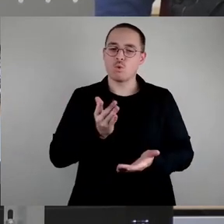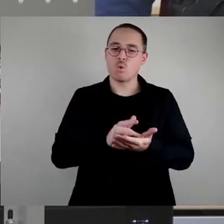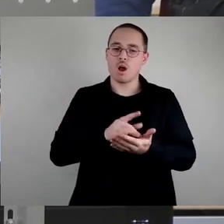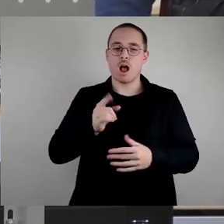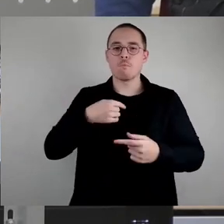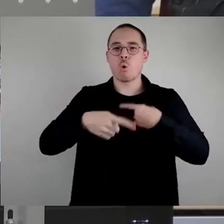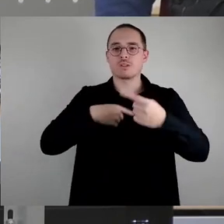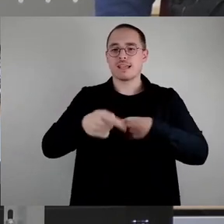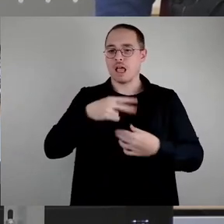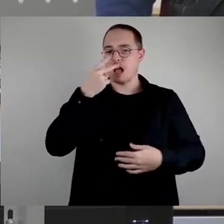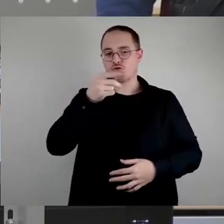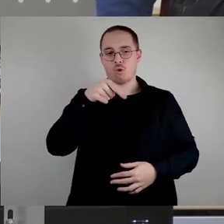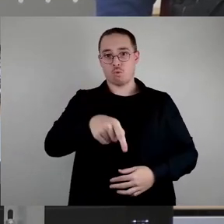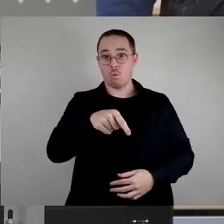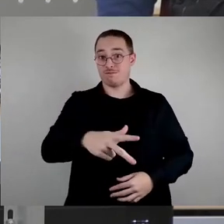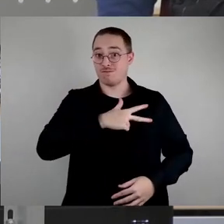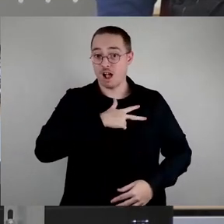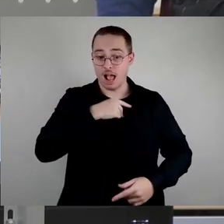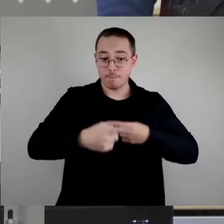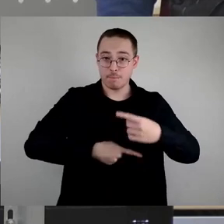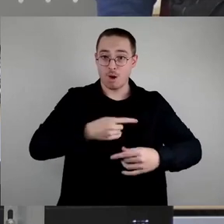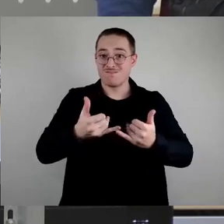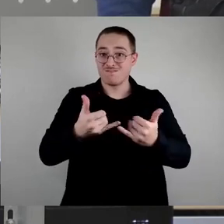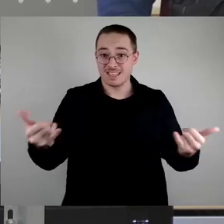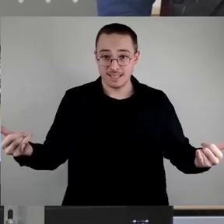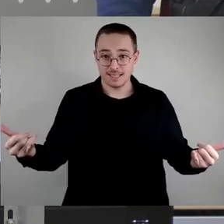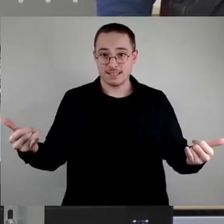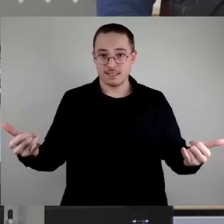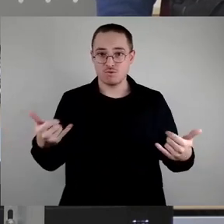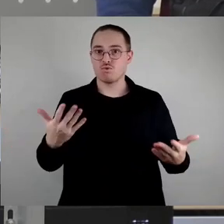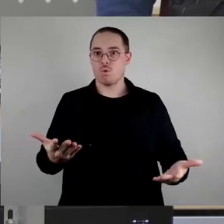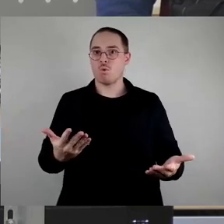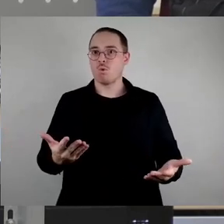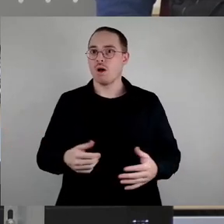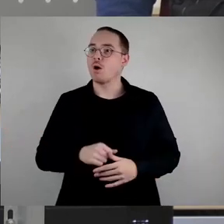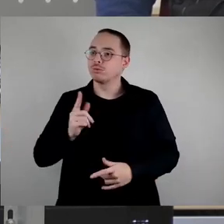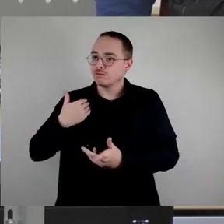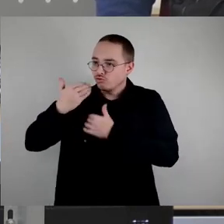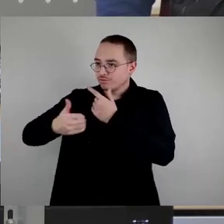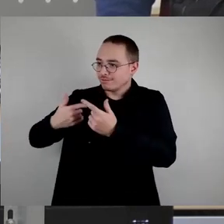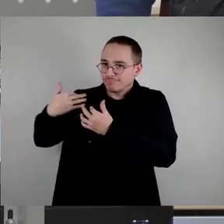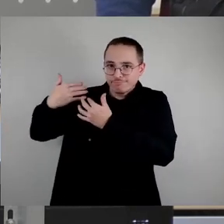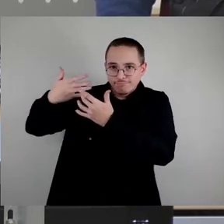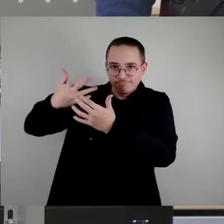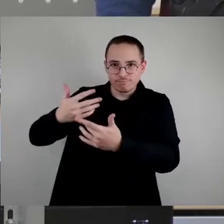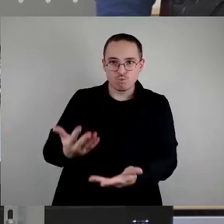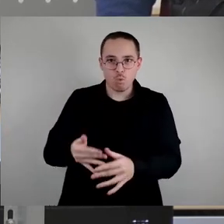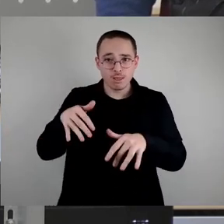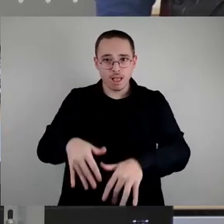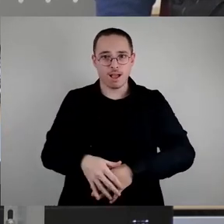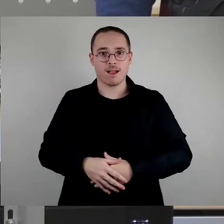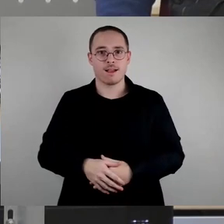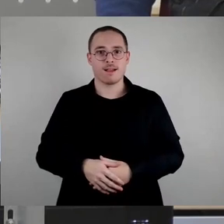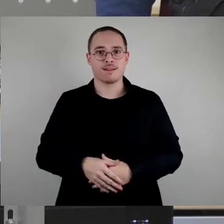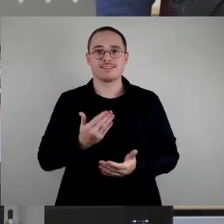die ansonsten jetzt in der Zeit nicht umgesetzt worden sind. Deswegen würde ich wirklich darum werben, diesen Antrag hier so in der